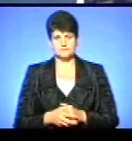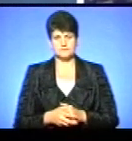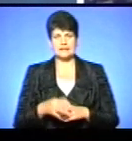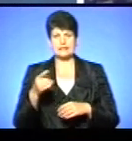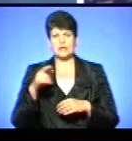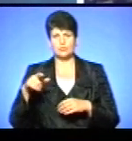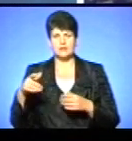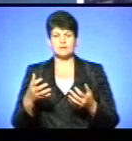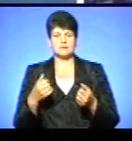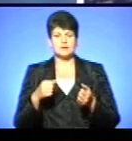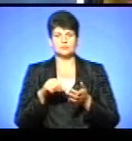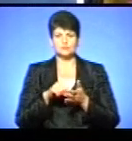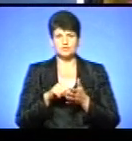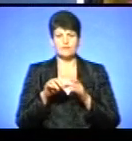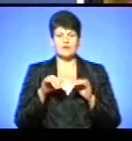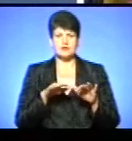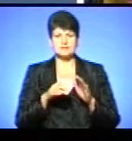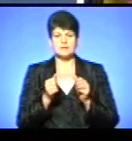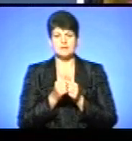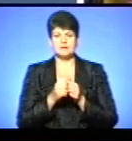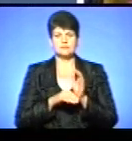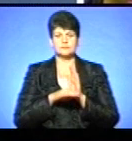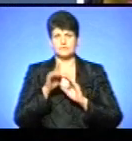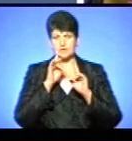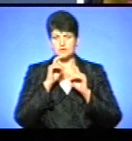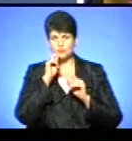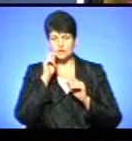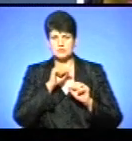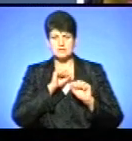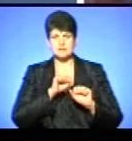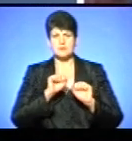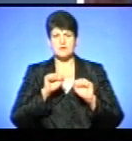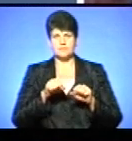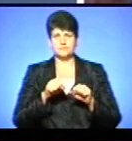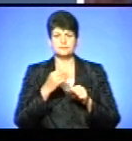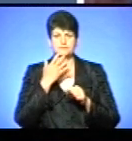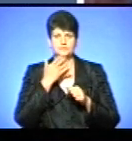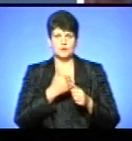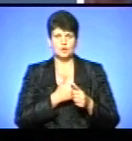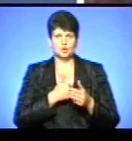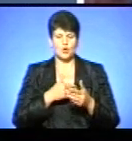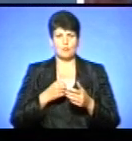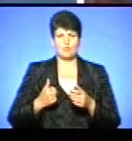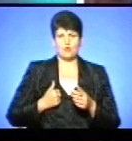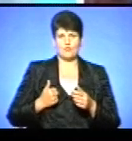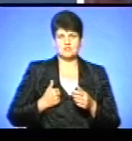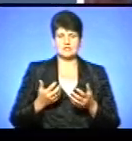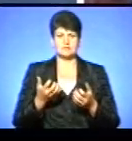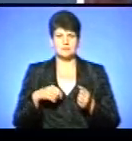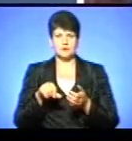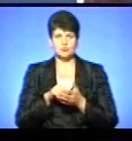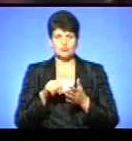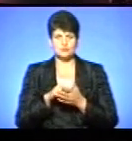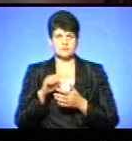Тернополяни взяли участь в акції під Верховною Радою України, щоб захистити права іноземних добровольців, які беруть участь в бойових діях на Сході